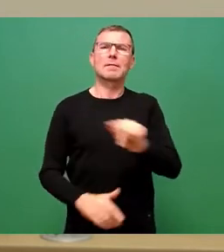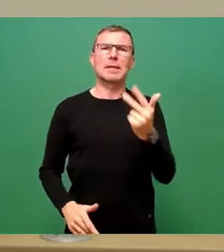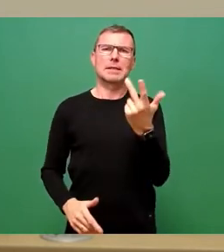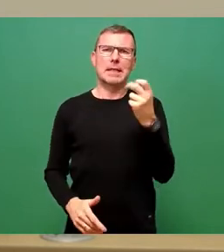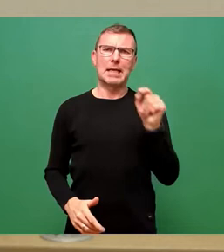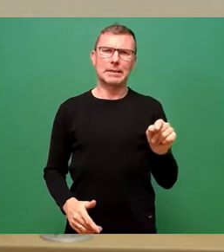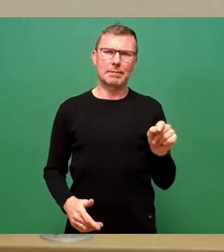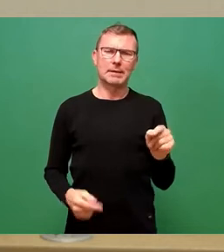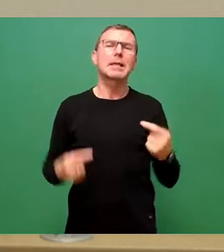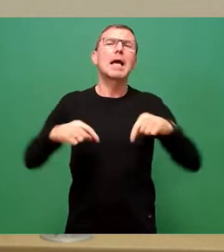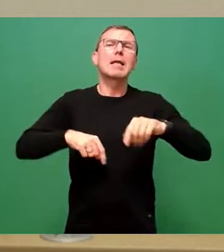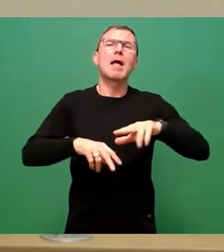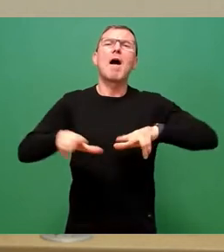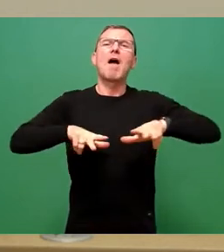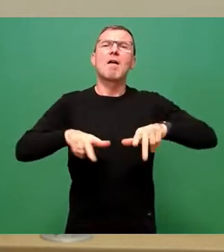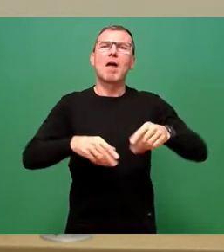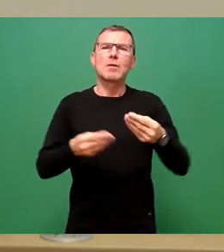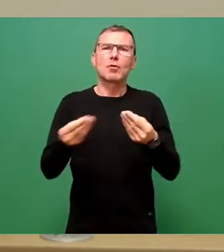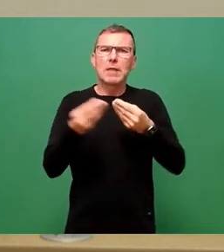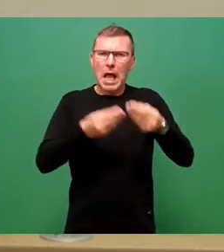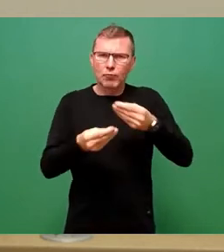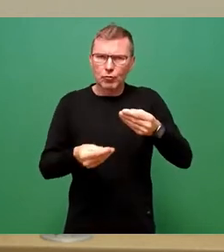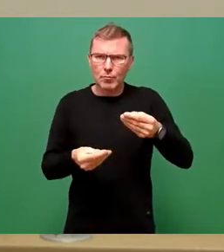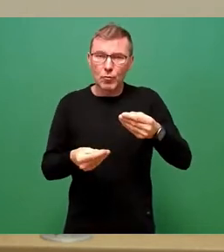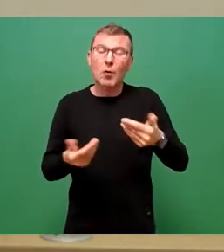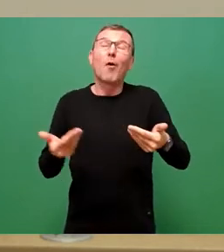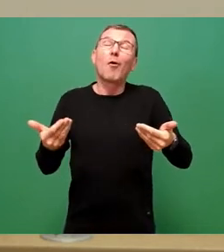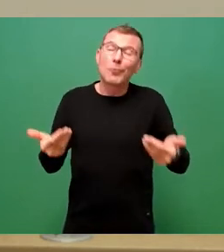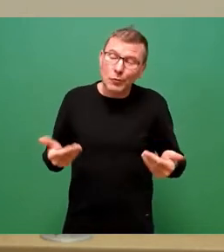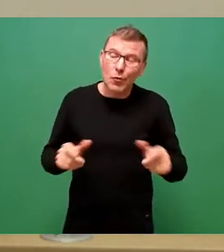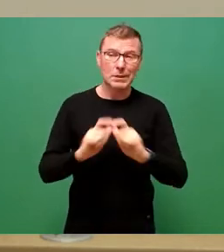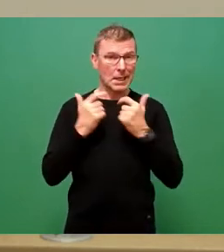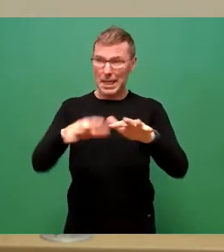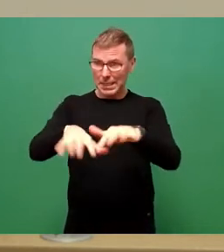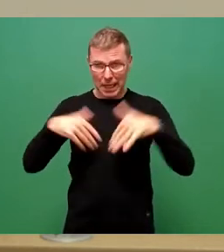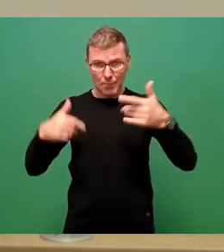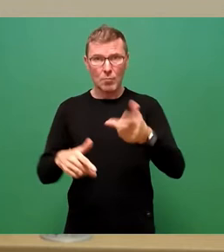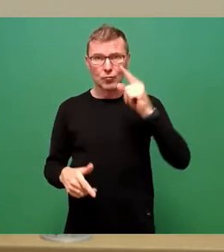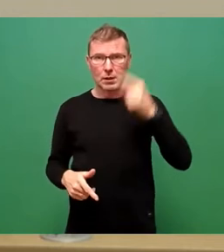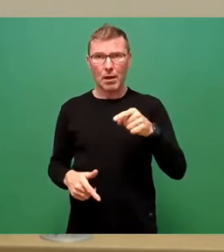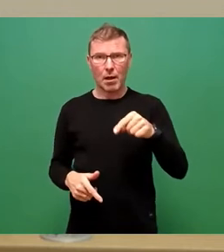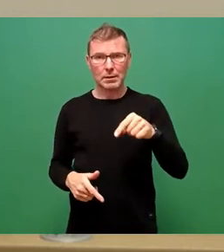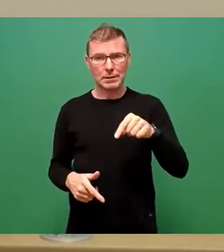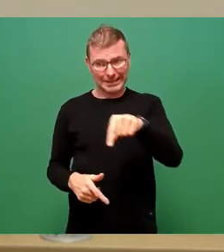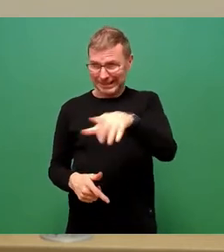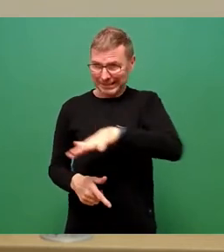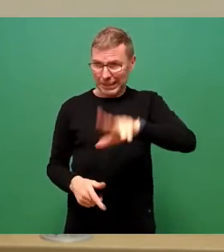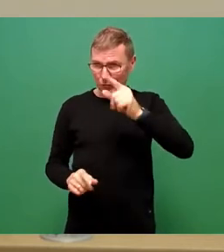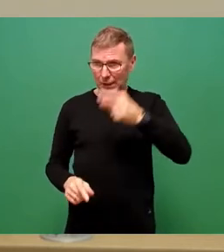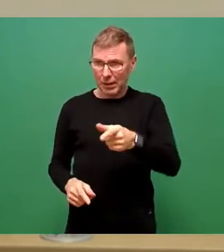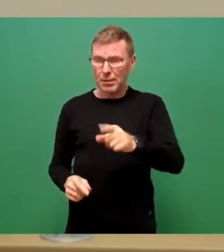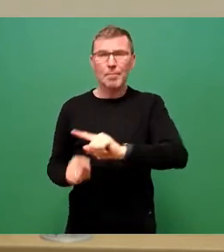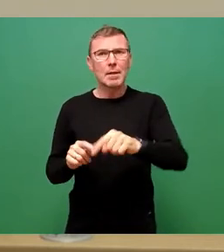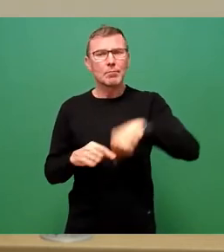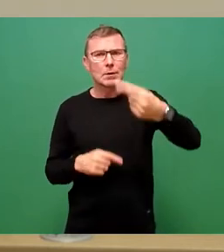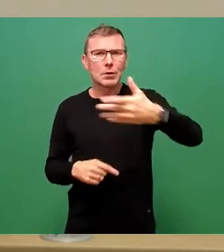Verwaltungsabstimmung gebracht werden, sodass vom Gremienlauf her vorgesehen ist, dass dieser Stadtrat, der seine Legislatur bis Sommer